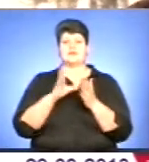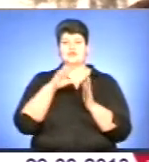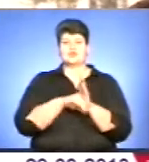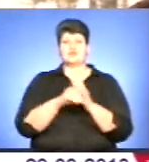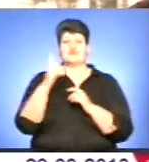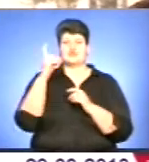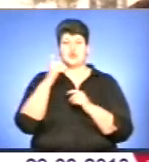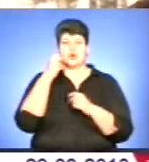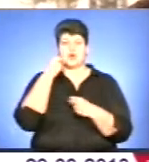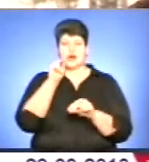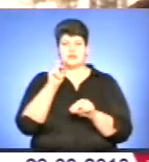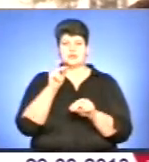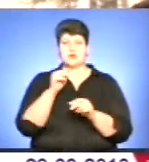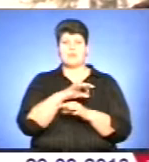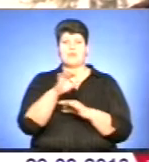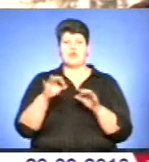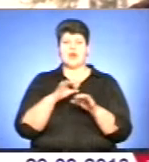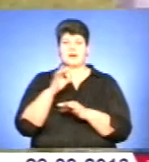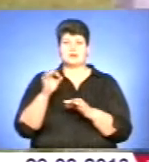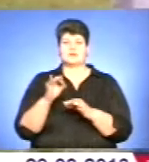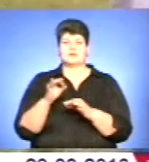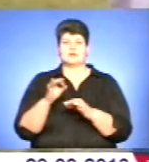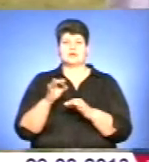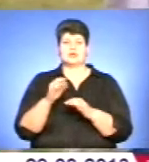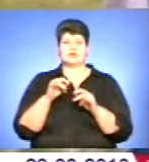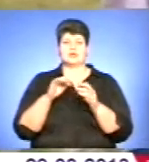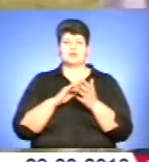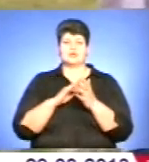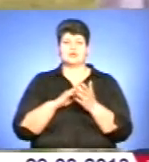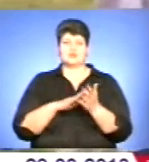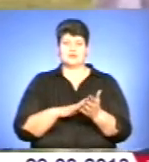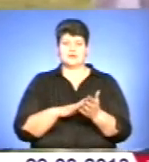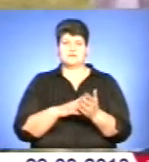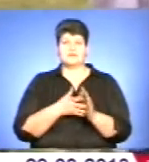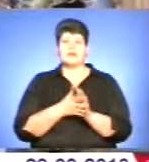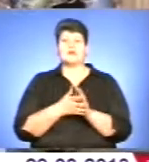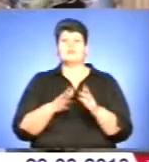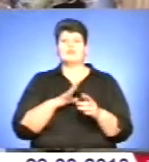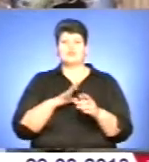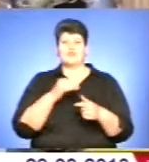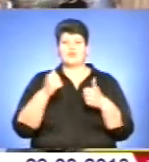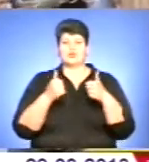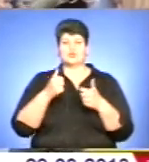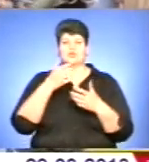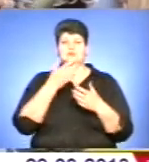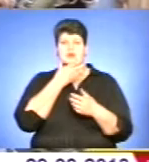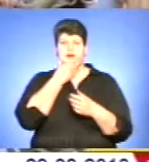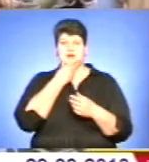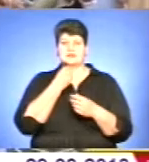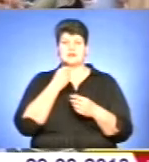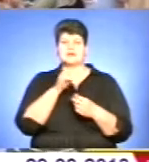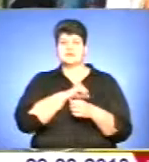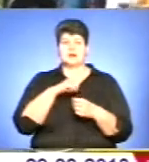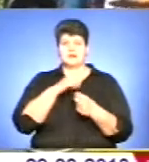найкращих проєктів туру індустрії. Від час фестивалю бережанського замку відбувся конкурс краси, і найдостойніша